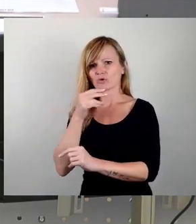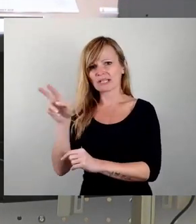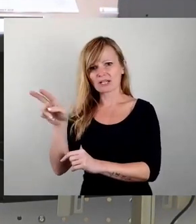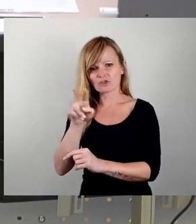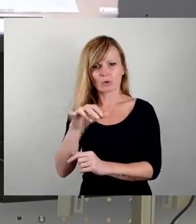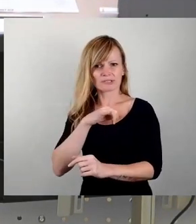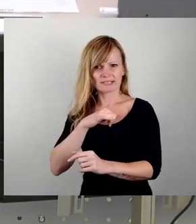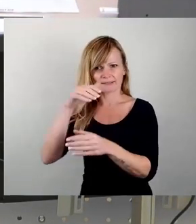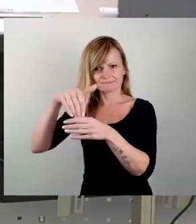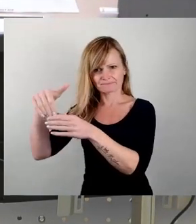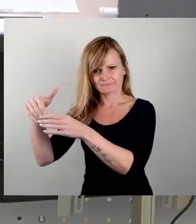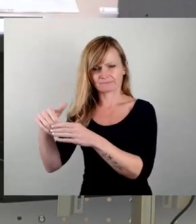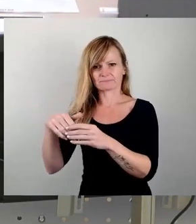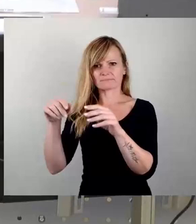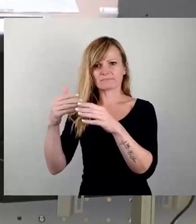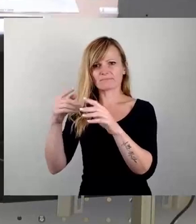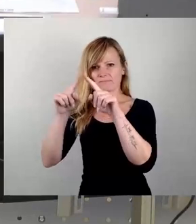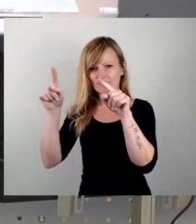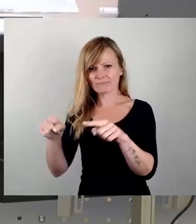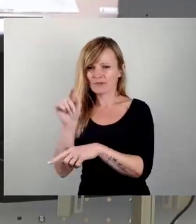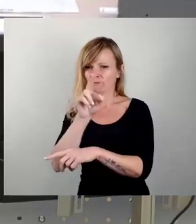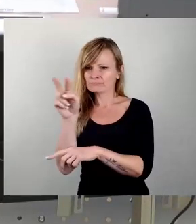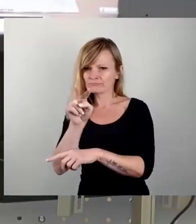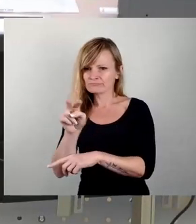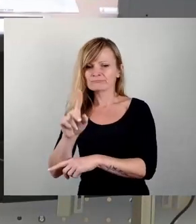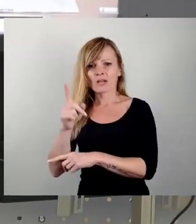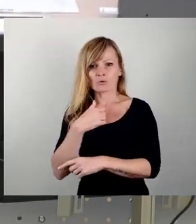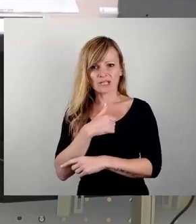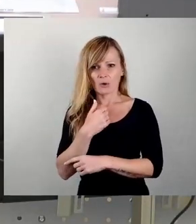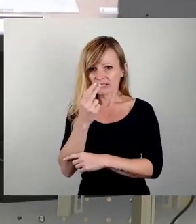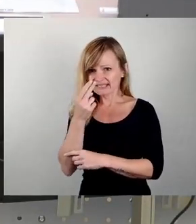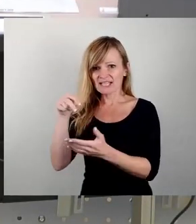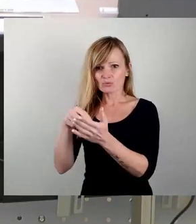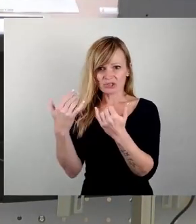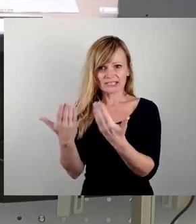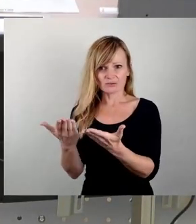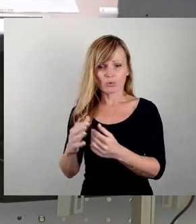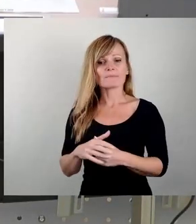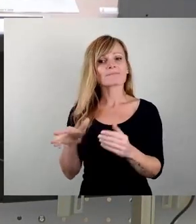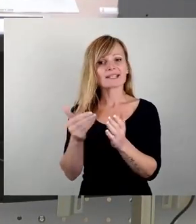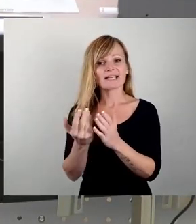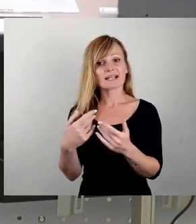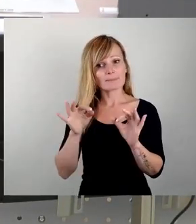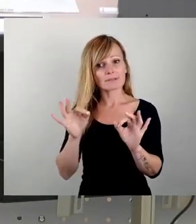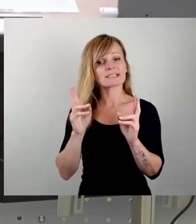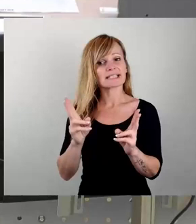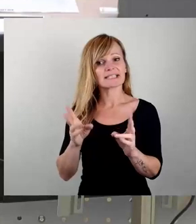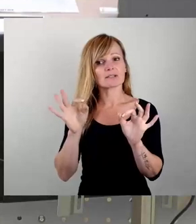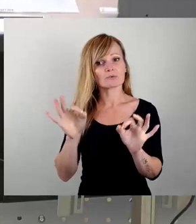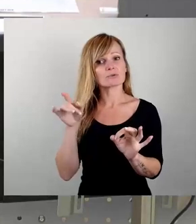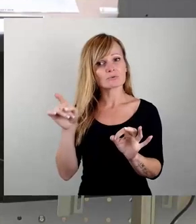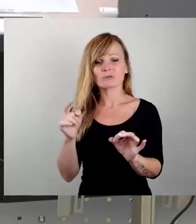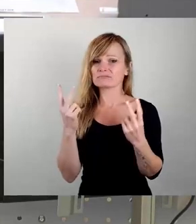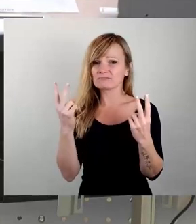ganzen Grabeinschriften zu lesen, aber es ist natürlich auch traurig, den Zustand zu sehen. Und deshalb finde ich es richtig und gut, dass wir dort dringend eine